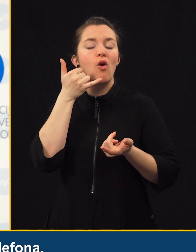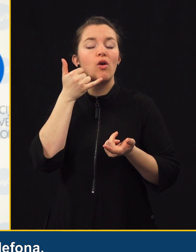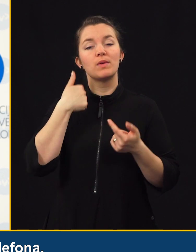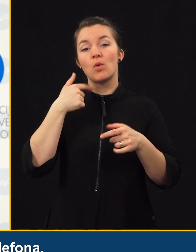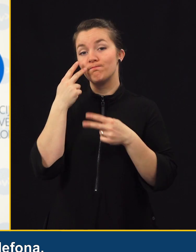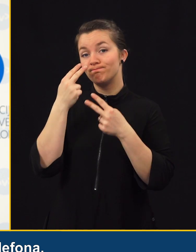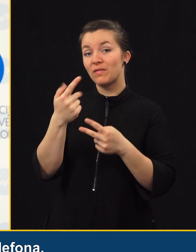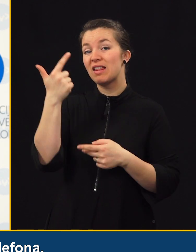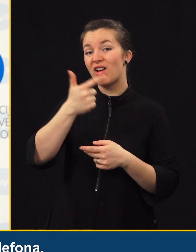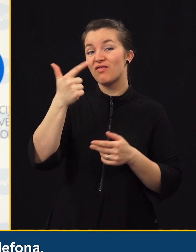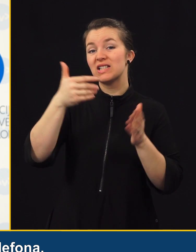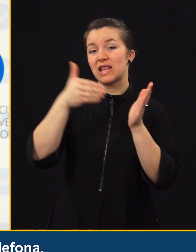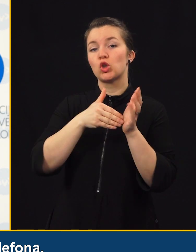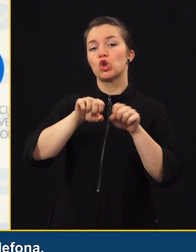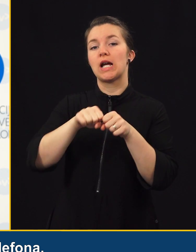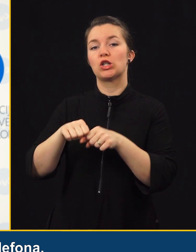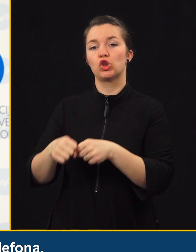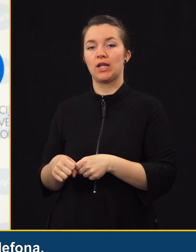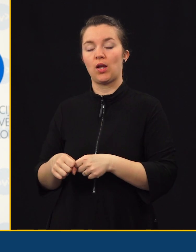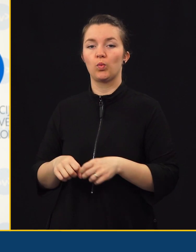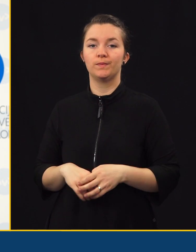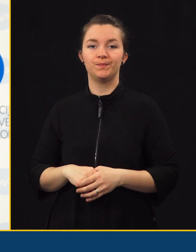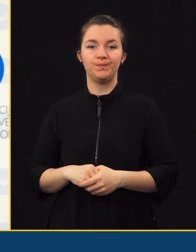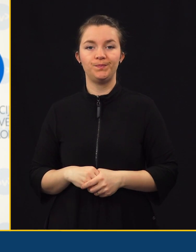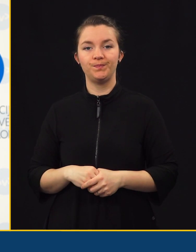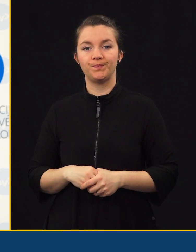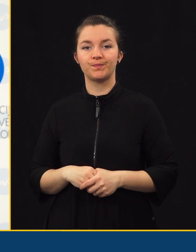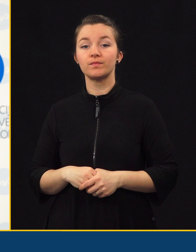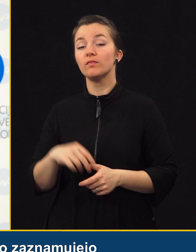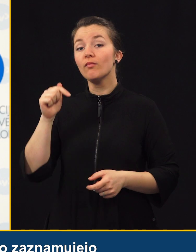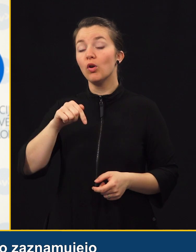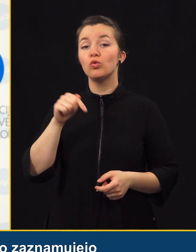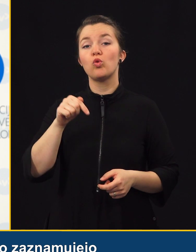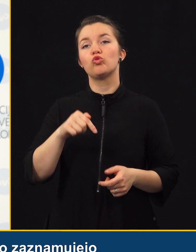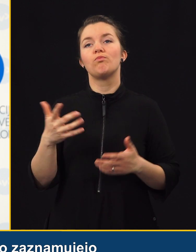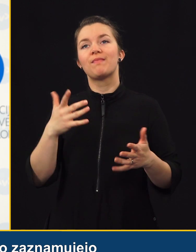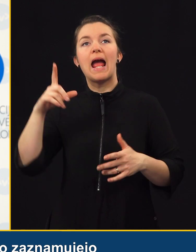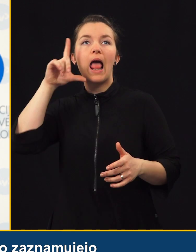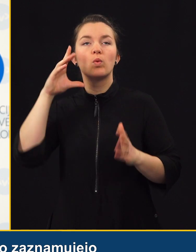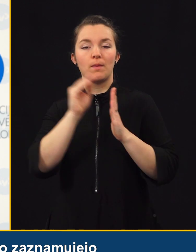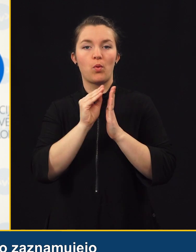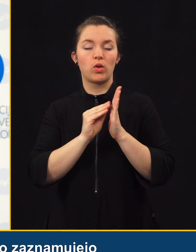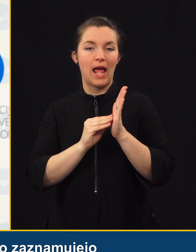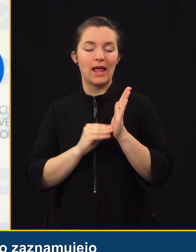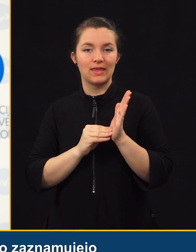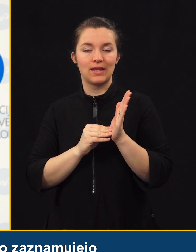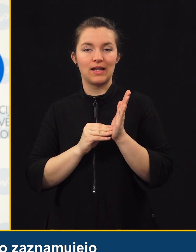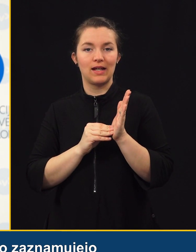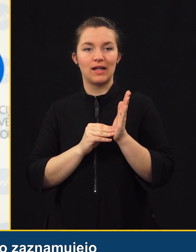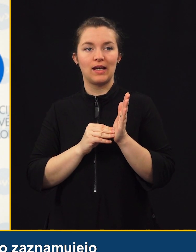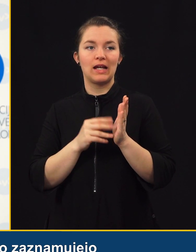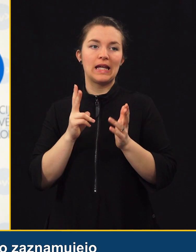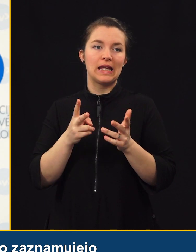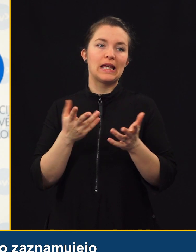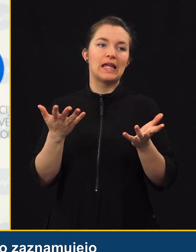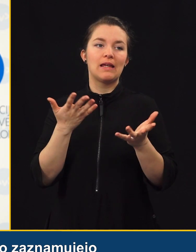smo zaznali 22 tisoč fakršitev. Tako da to so te neki glavni podatki, ki